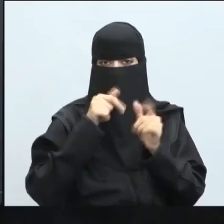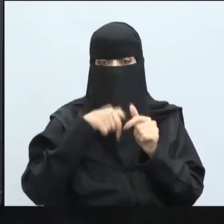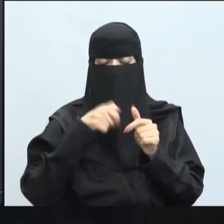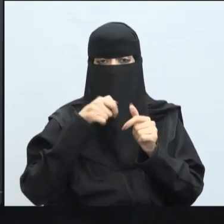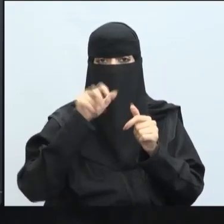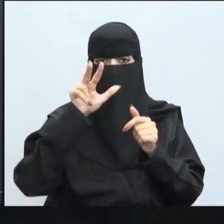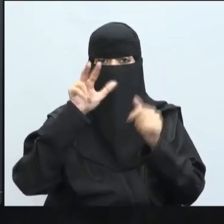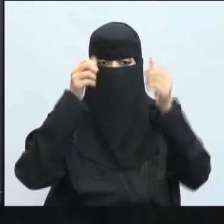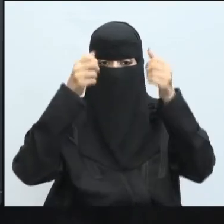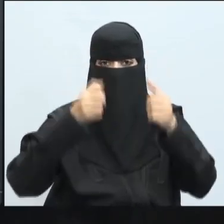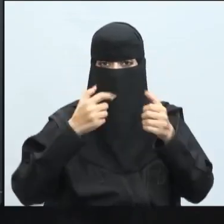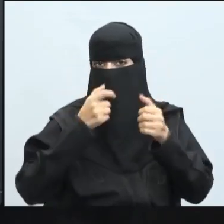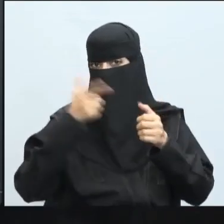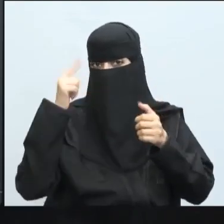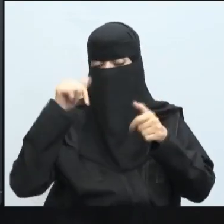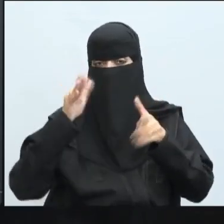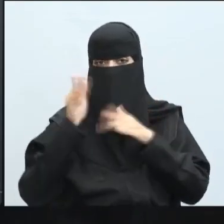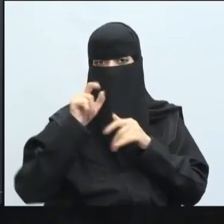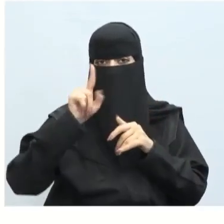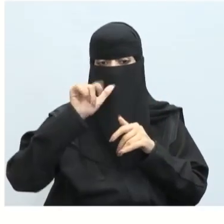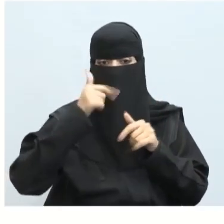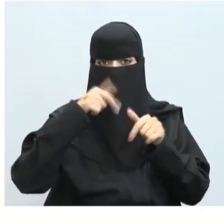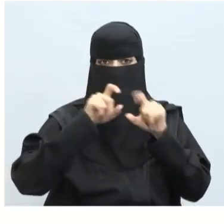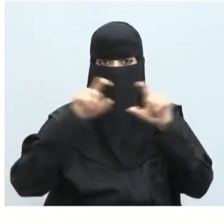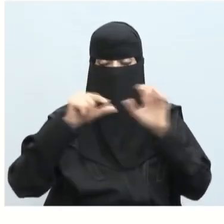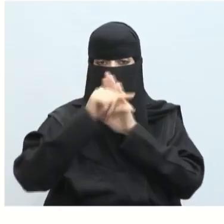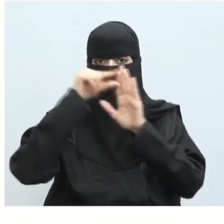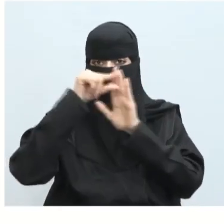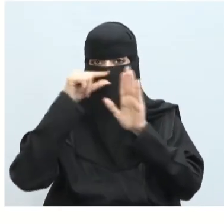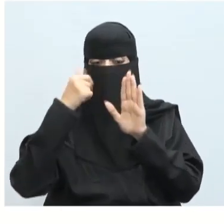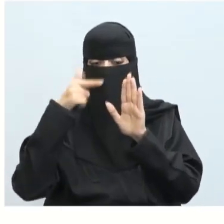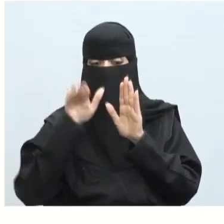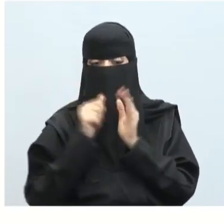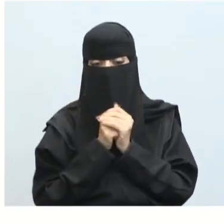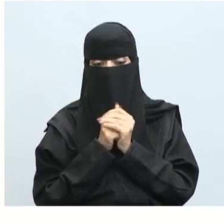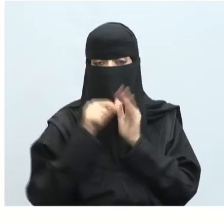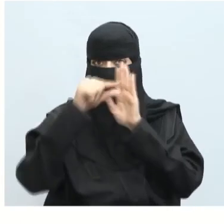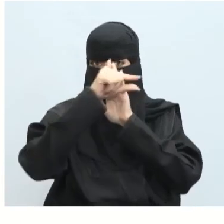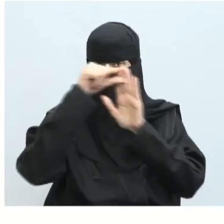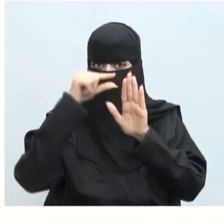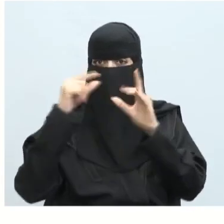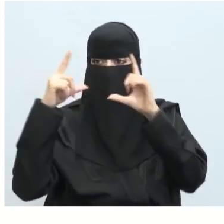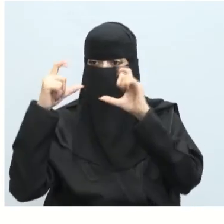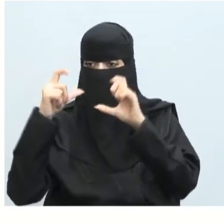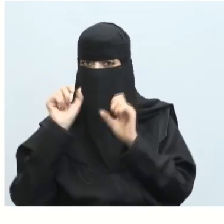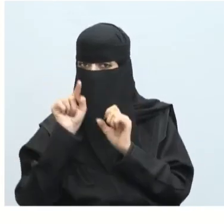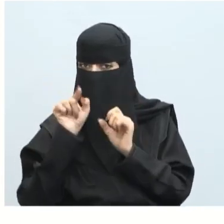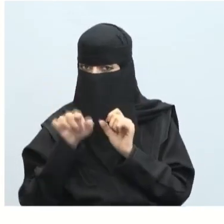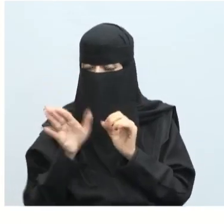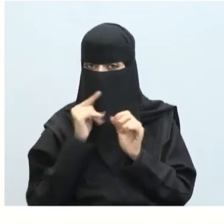اختار بوليفارد الرياض سيتي هنا ستعرض عنوان المعلم في الشاشة الثالثة وصورة رمزية له